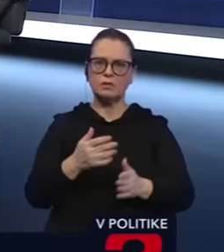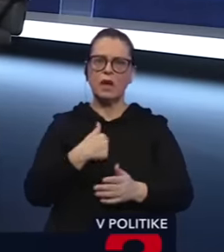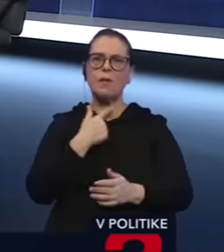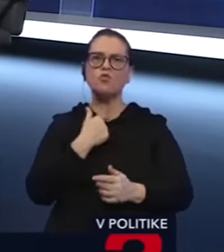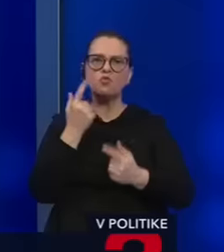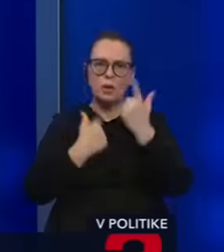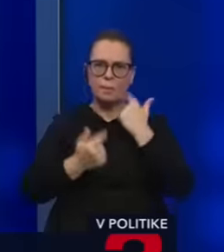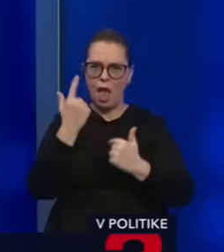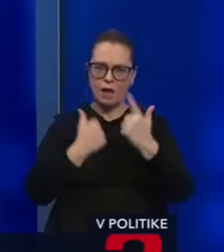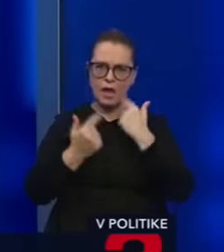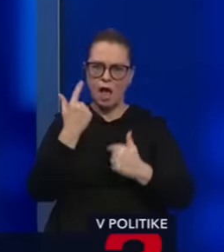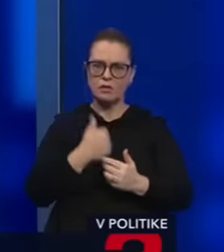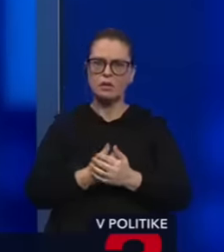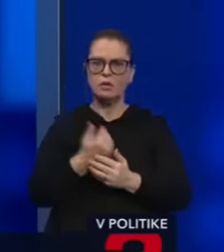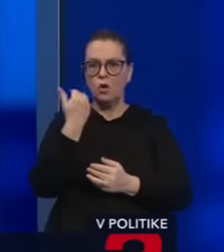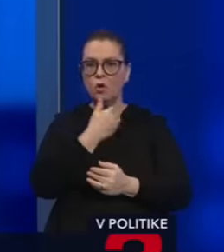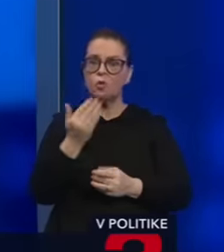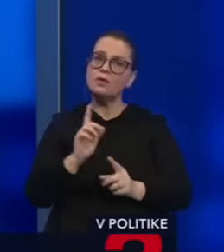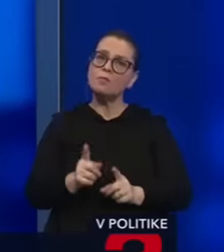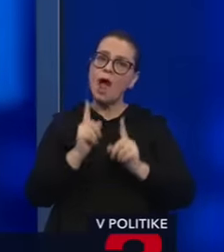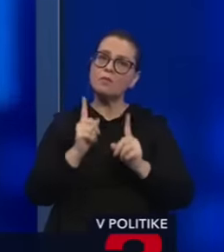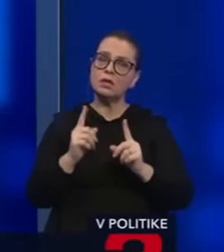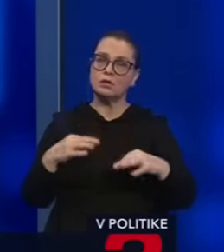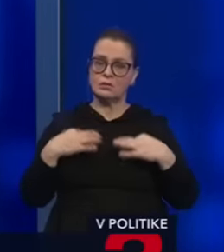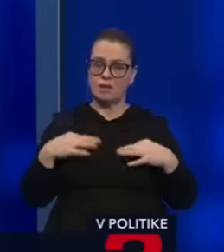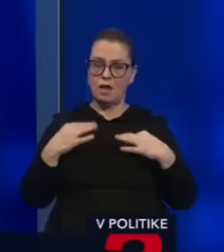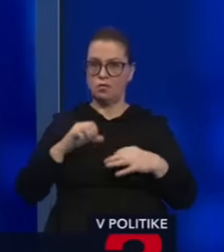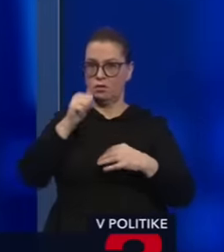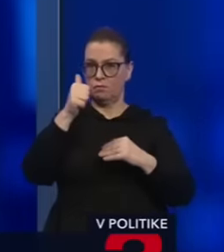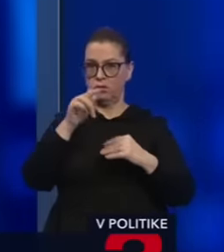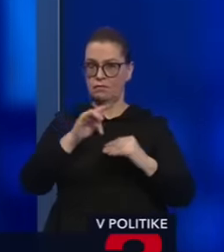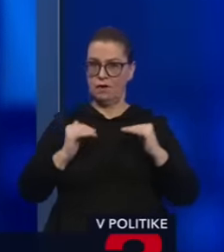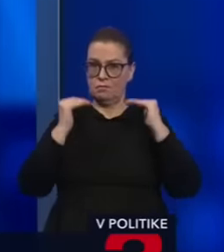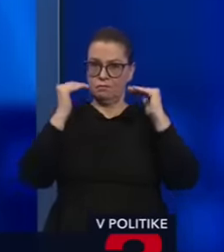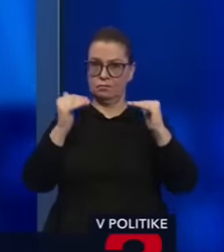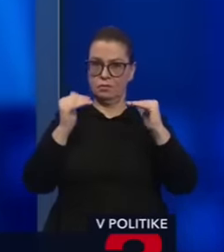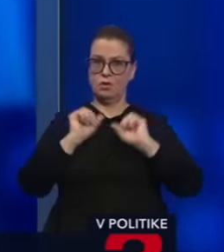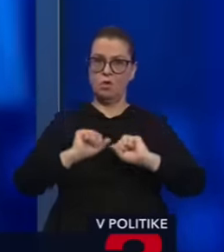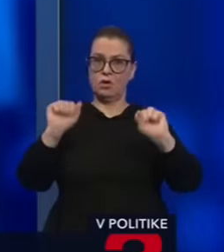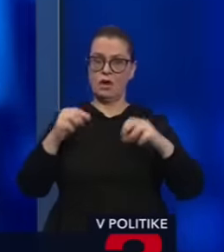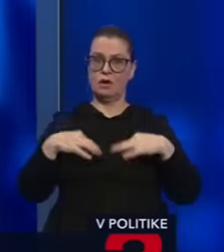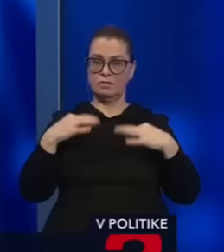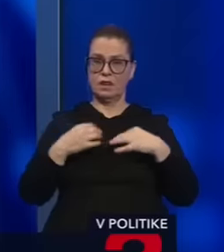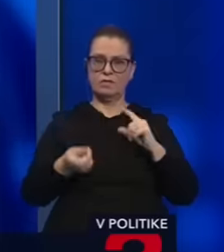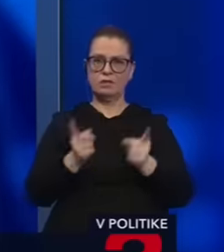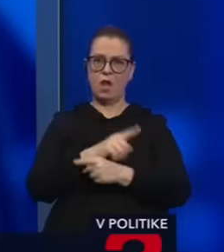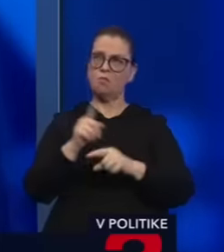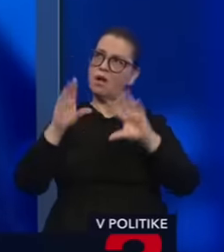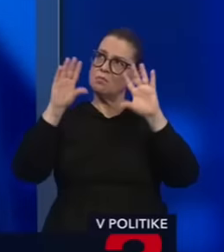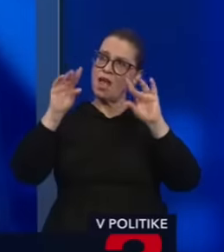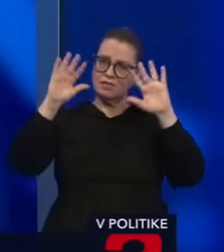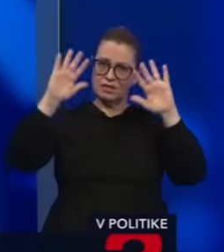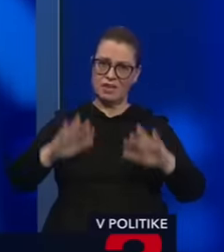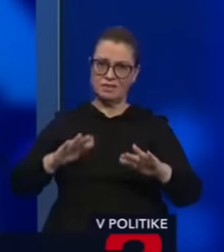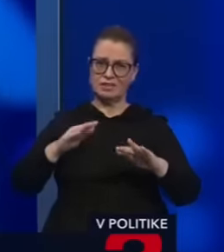doplačú z toho, že ľudia, ktorí by mali mať to zdravotníctvo na prvom mieste, ochrana zdravia, tak sú tam plesnivé steny,